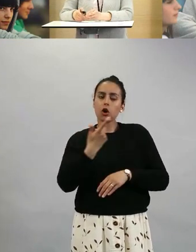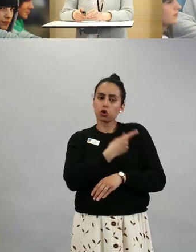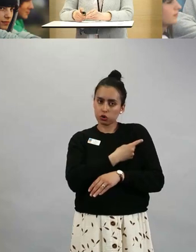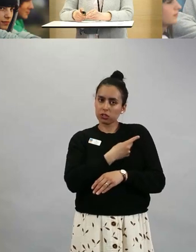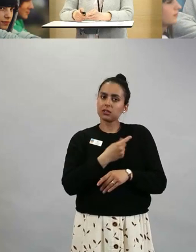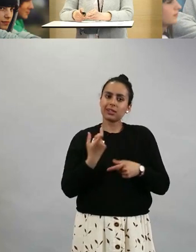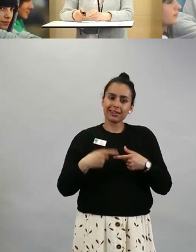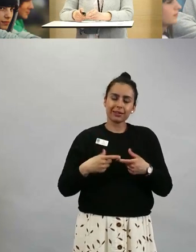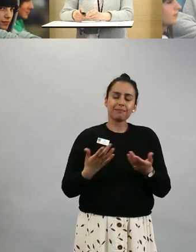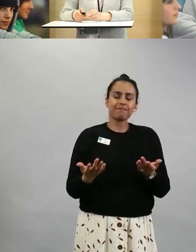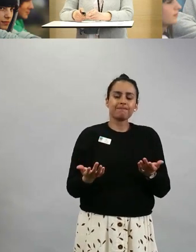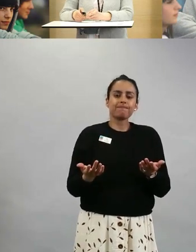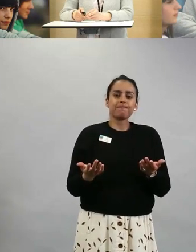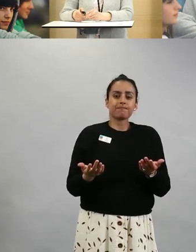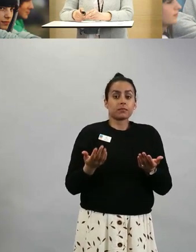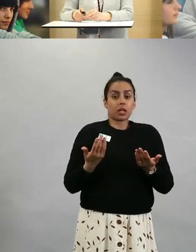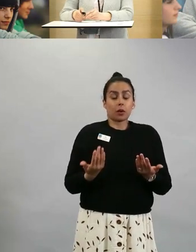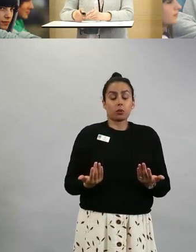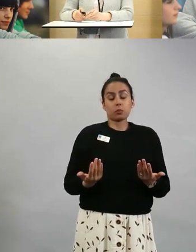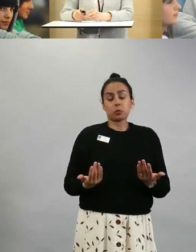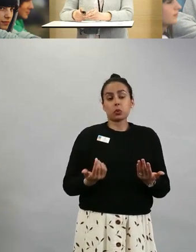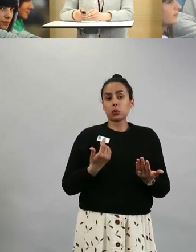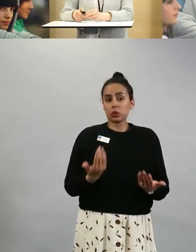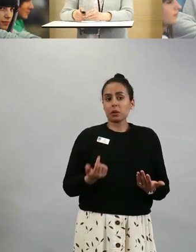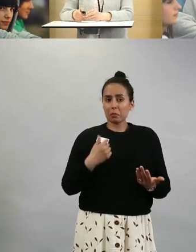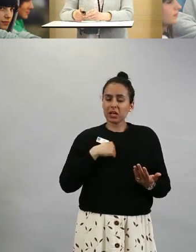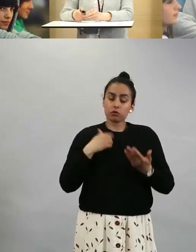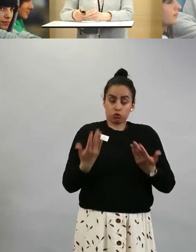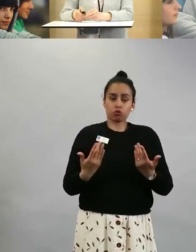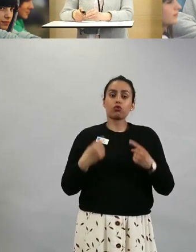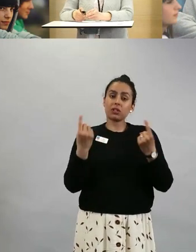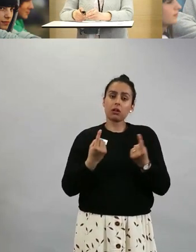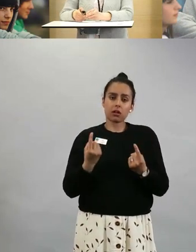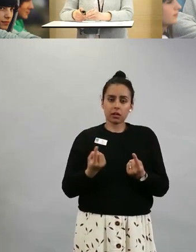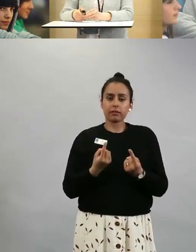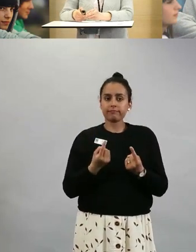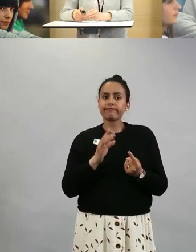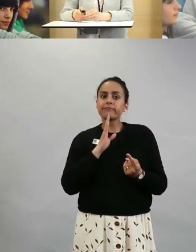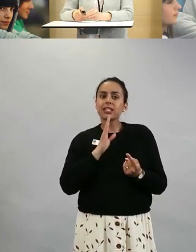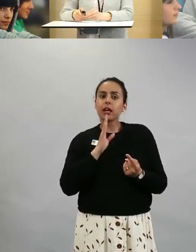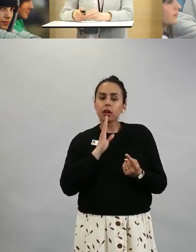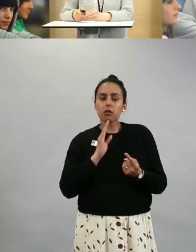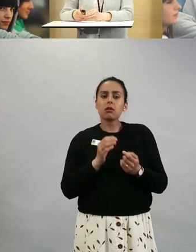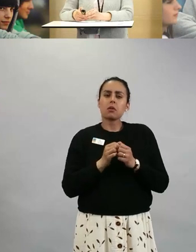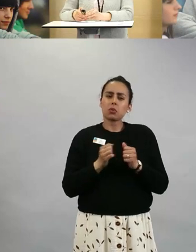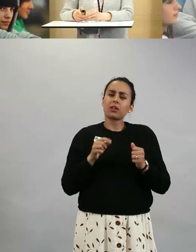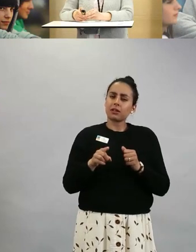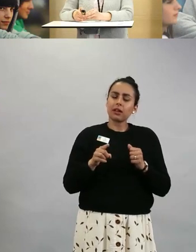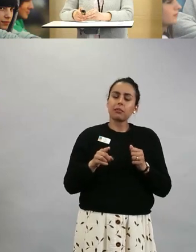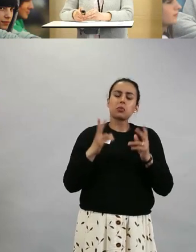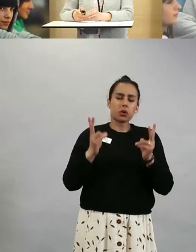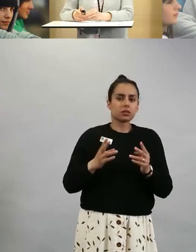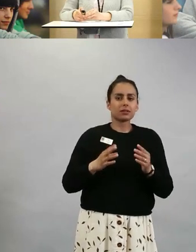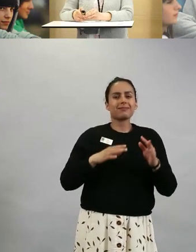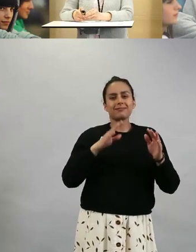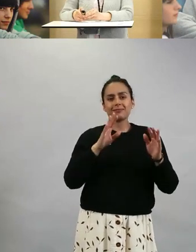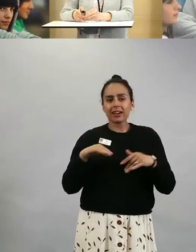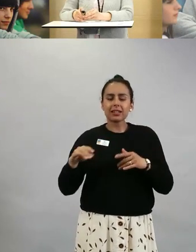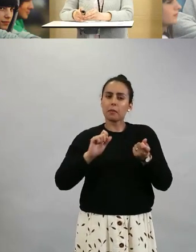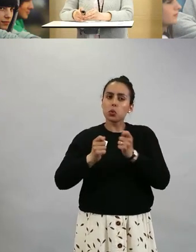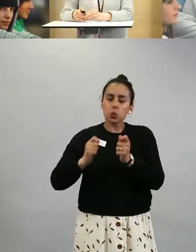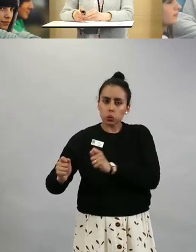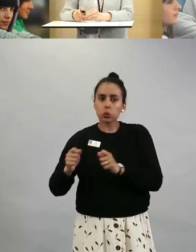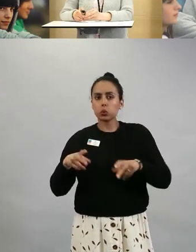nykytilanteen. Tämäkin on semmoinen, joka elää, kun me opitaan enemmän, niin